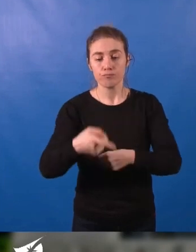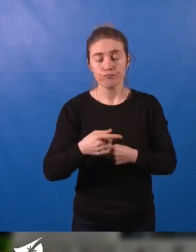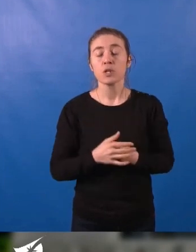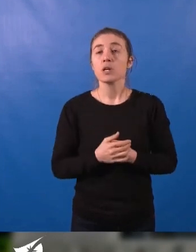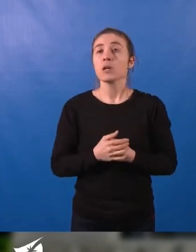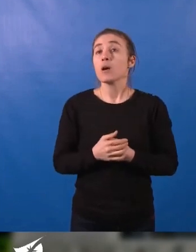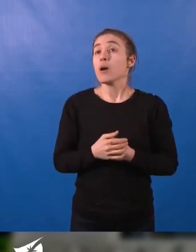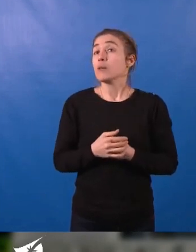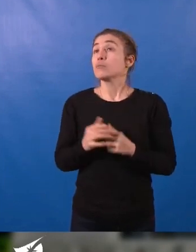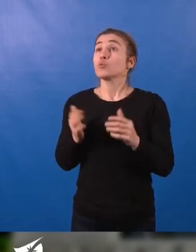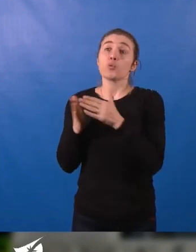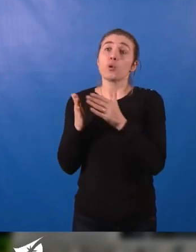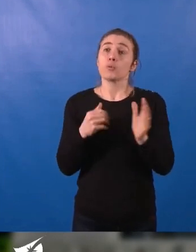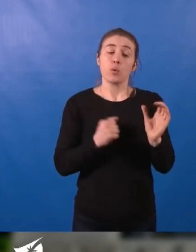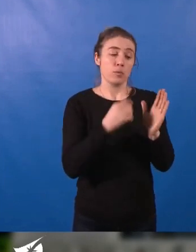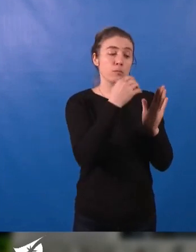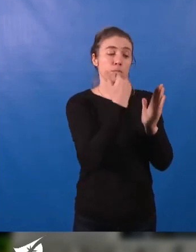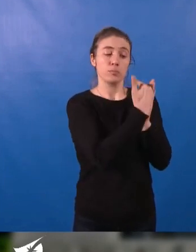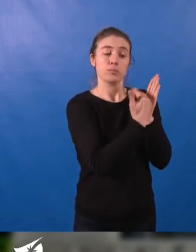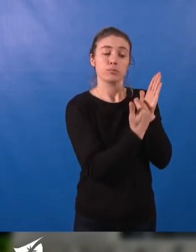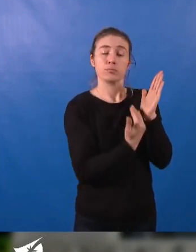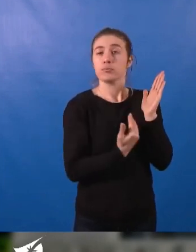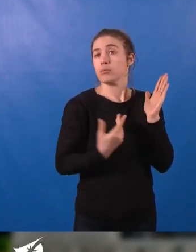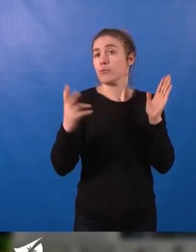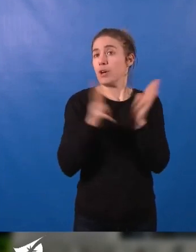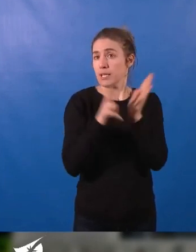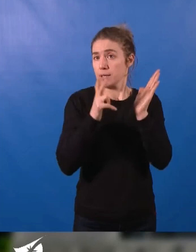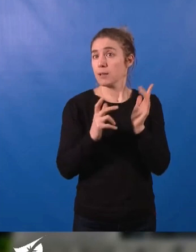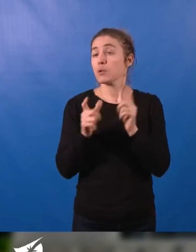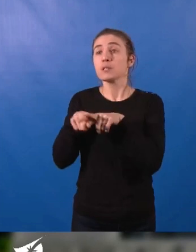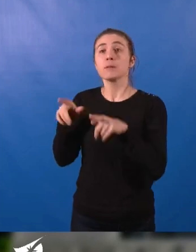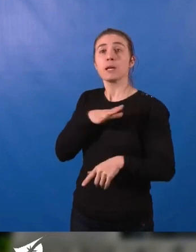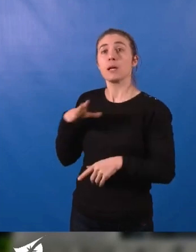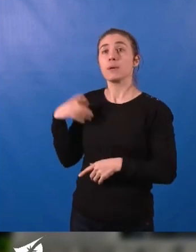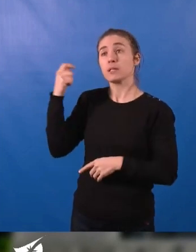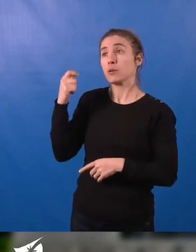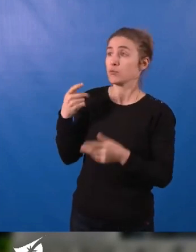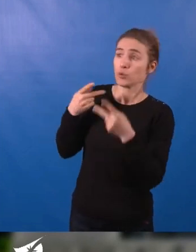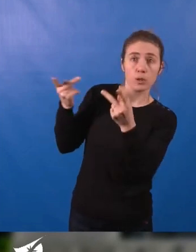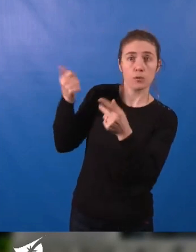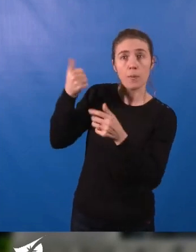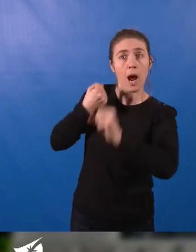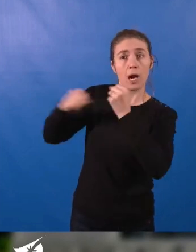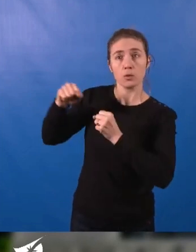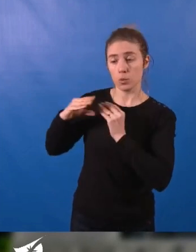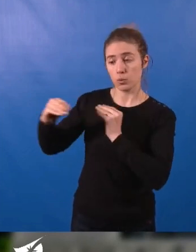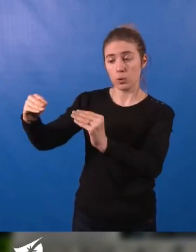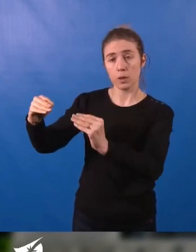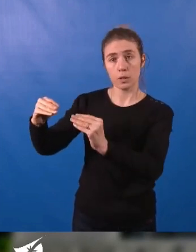d'approuver les modalités précisées à l'instant et d'autoriser Madame la Présidente à prendre les mesures nécessaires à l'exécution de la présente délibération.